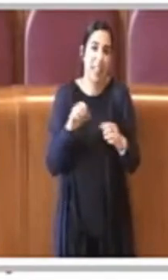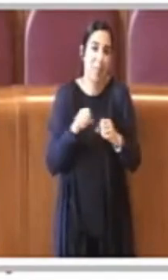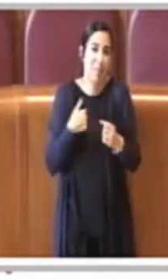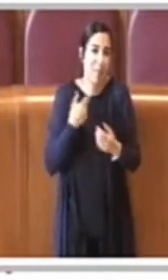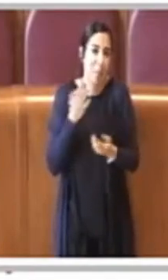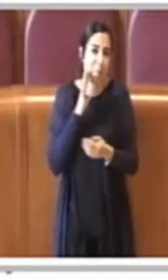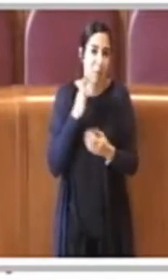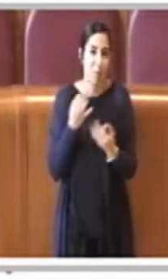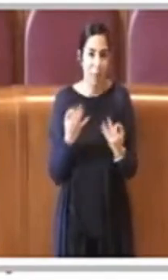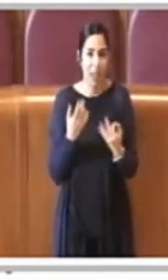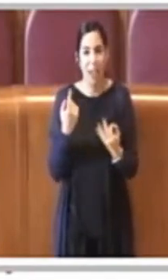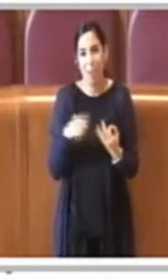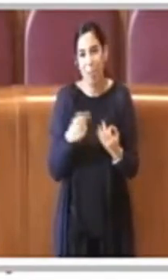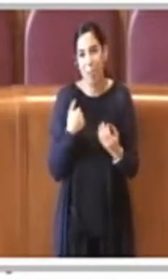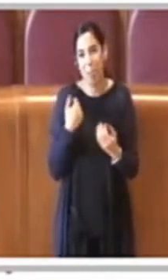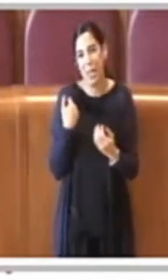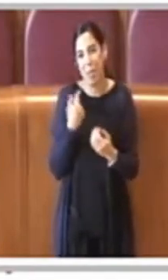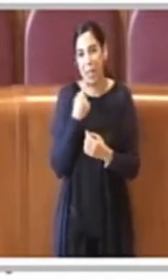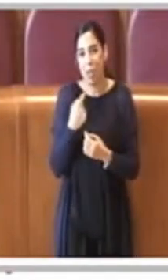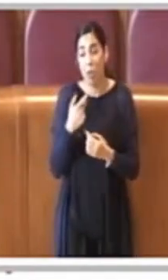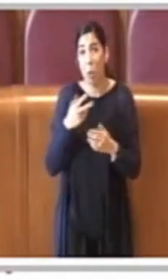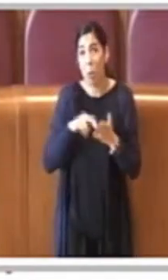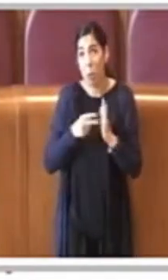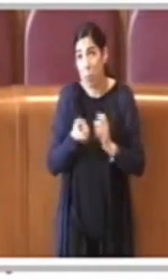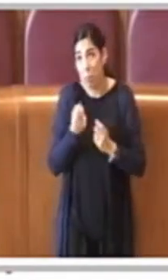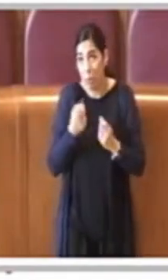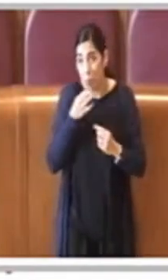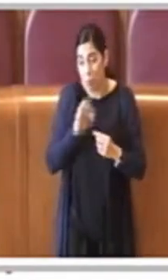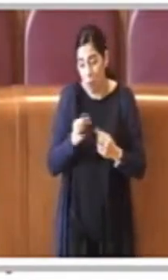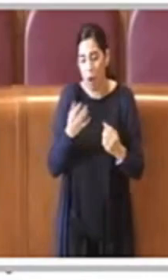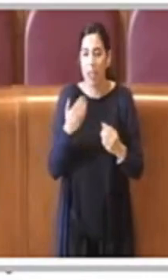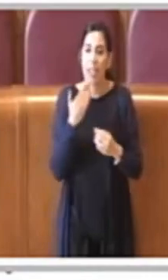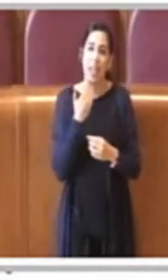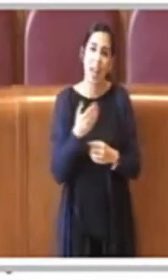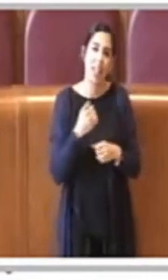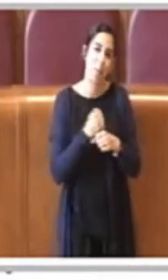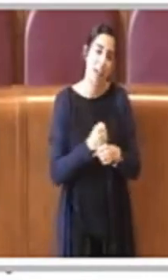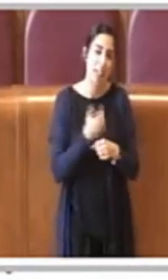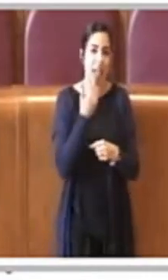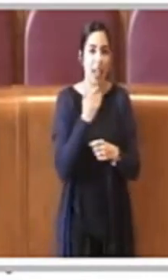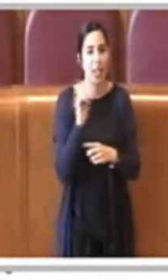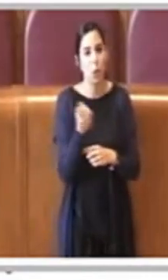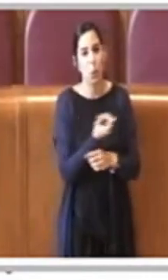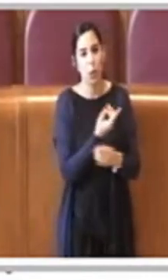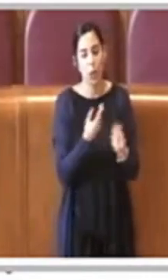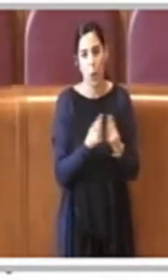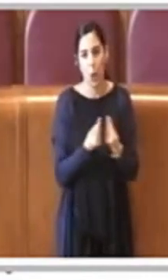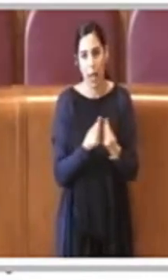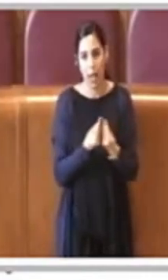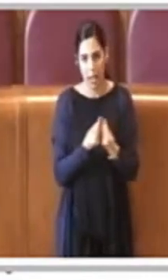questo, la ringrazio per la pazienza, ringrazio tutti i miei colleghi insomma e mi scuso per